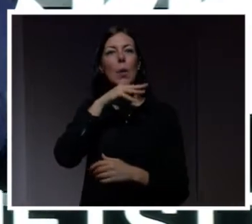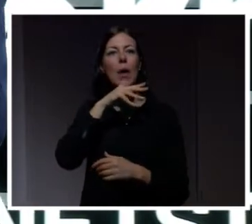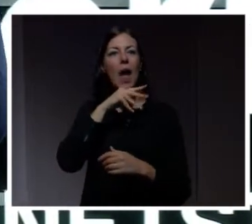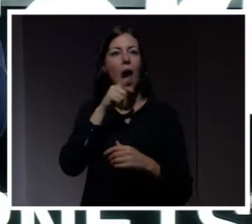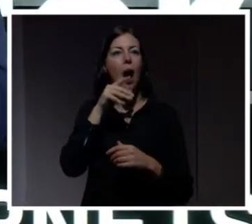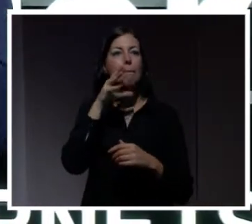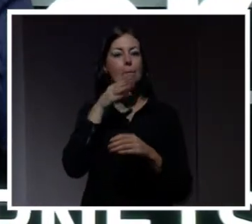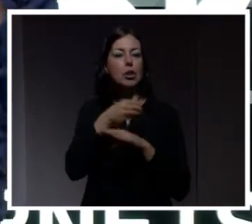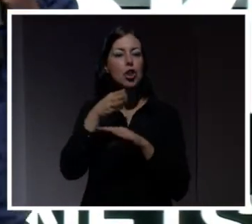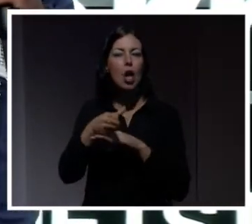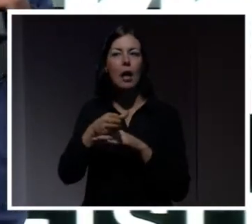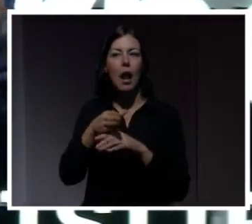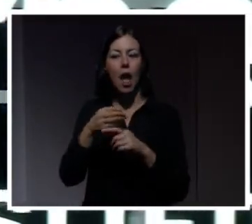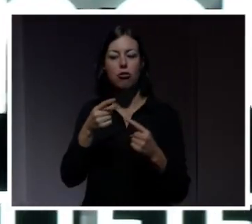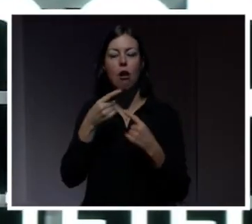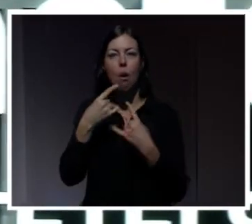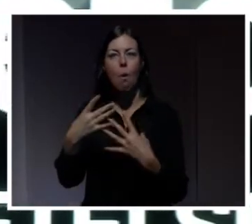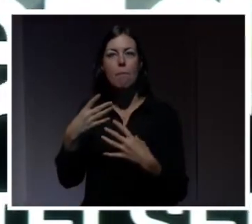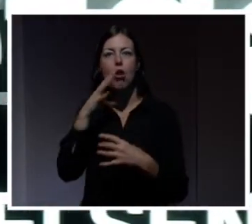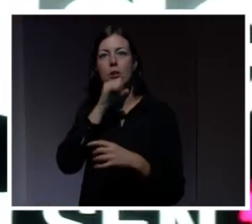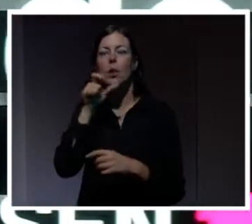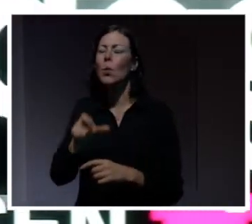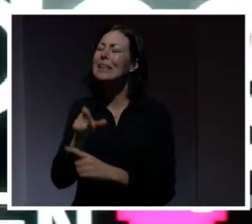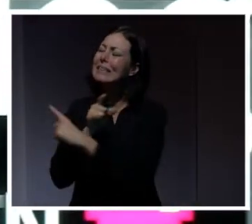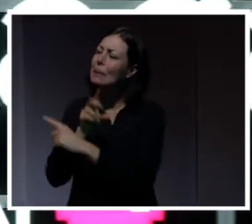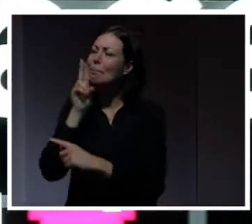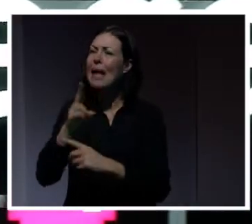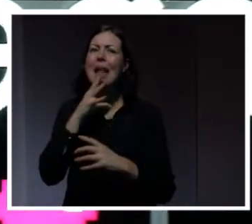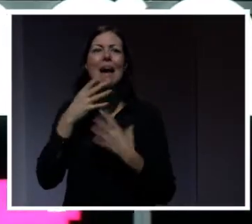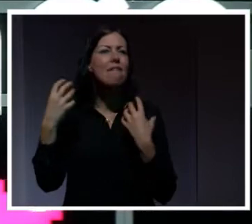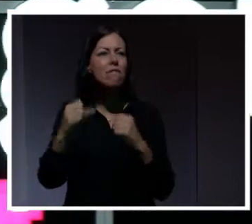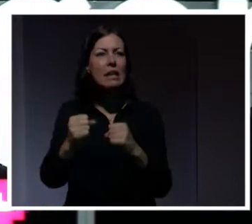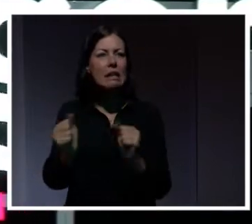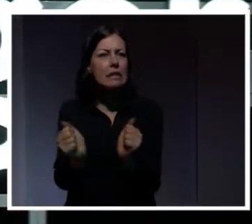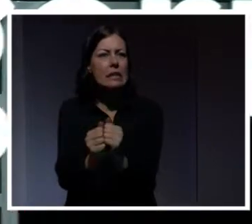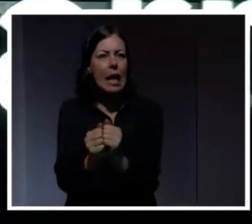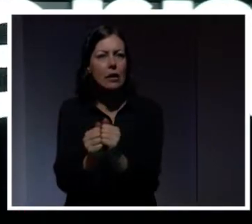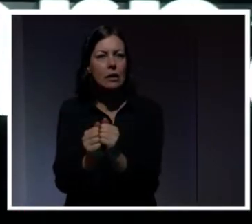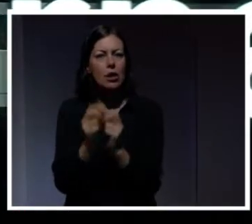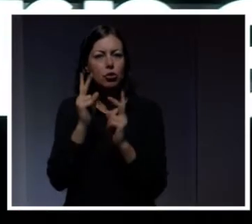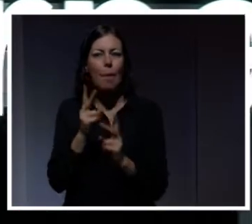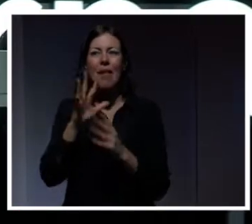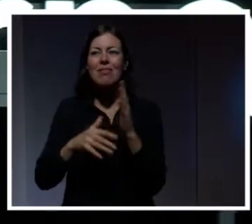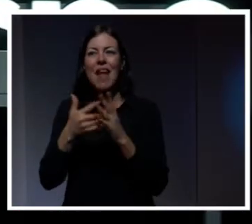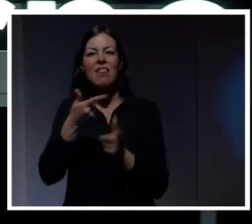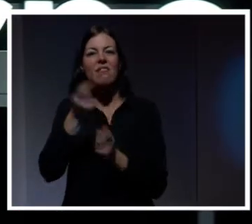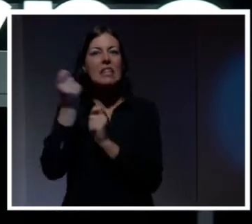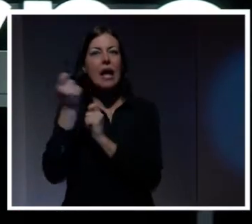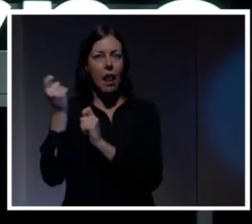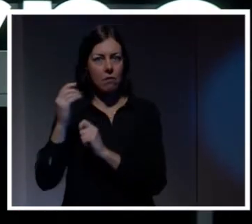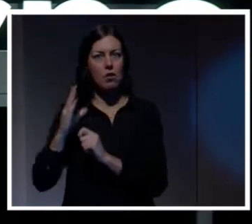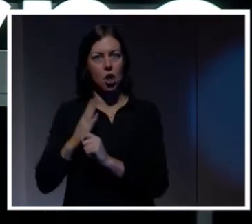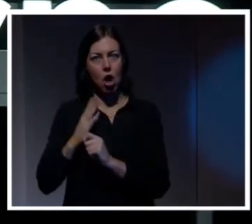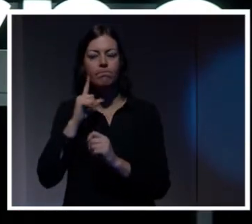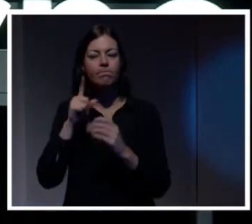lösenord. Och det här är ett av de absolut effektivaste sätten som nätfiskare har för att